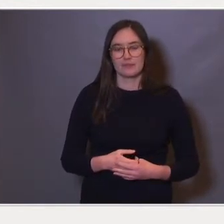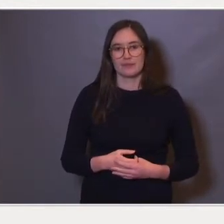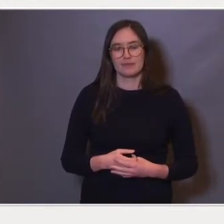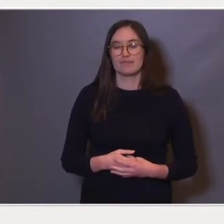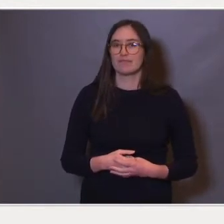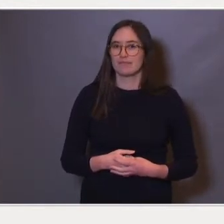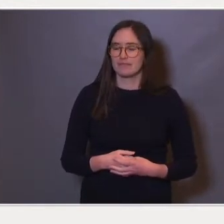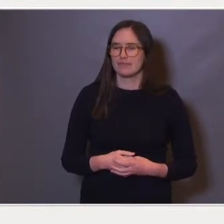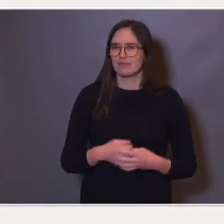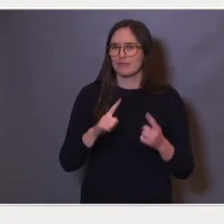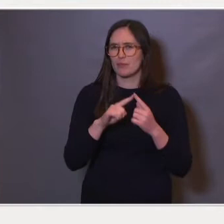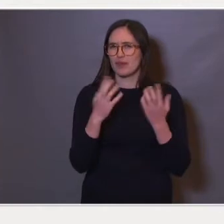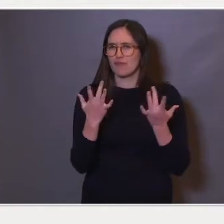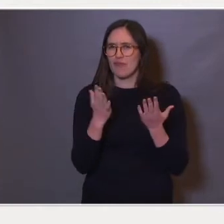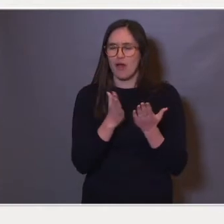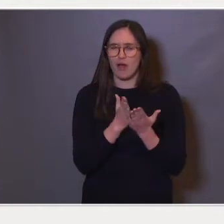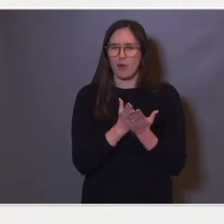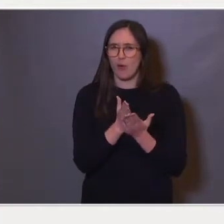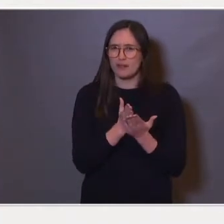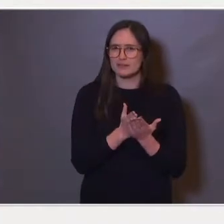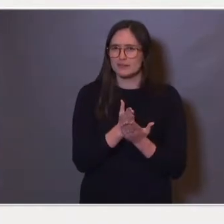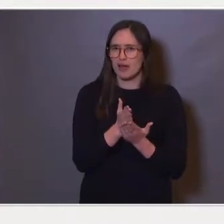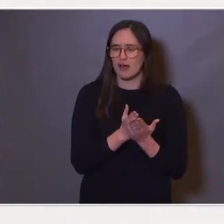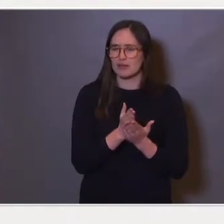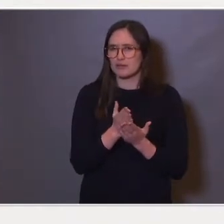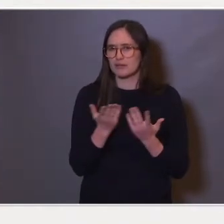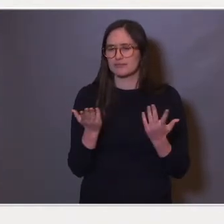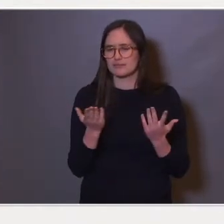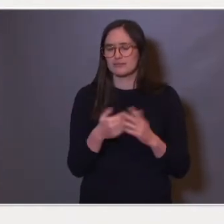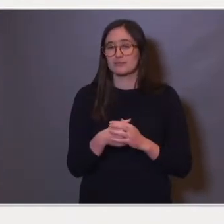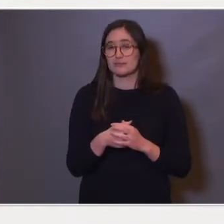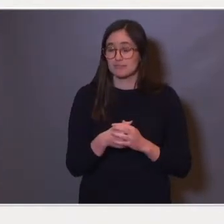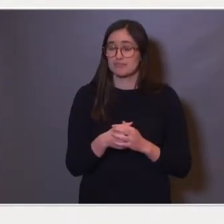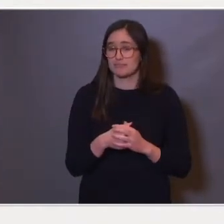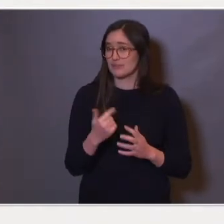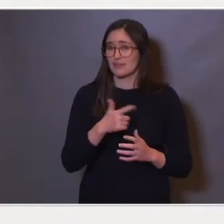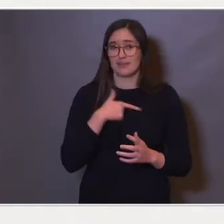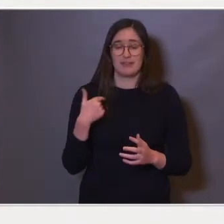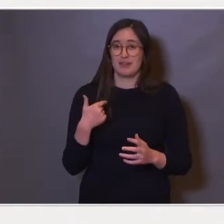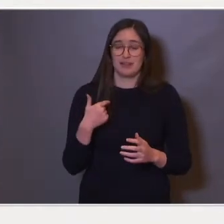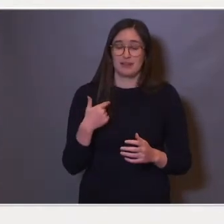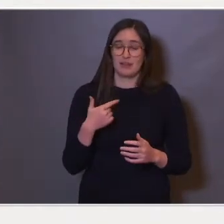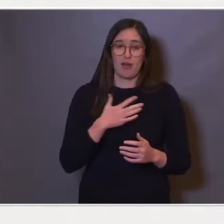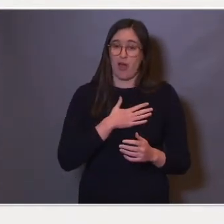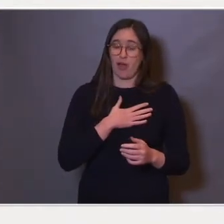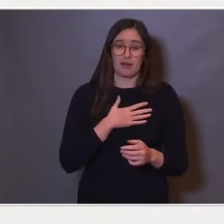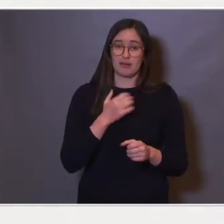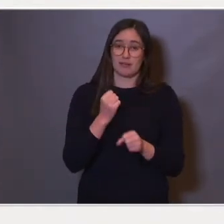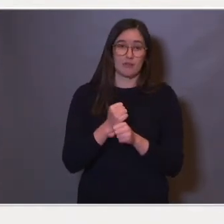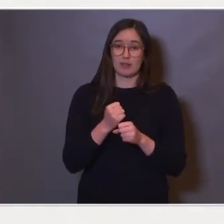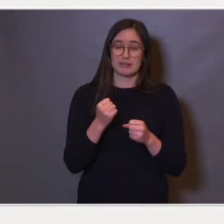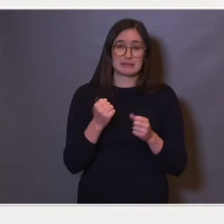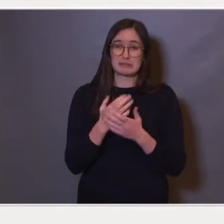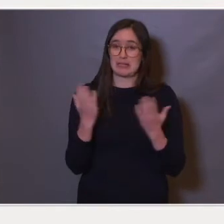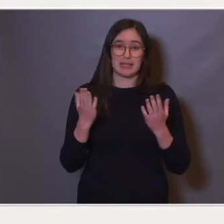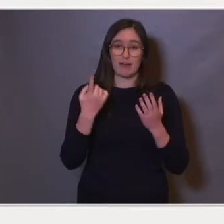Men hva skyldes dette? Vel, det har vi faktisk ikke klart å svare på. Det betyr ikke at vi ikke